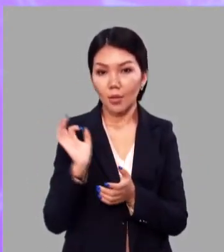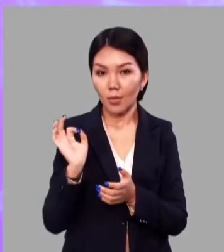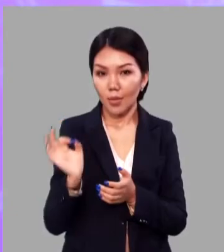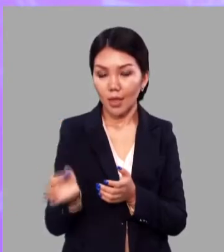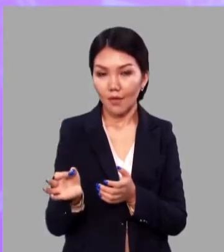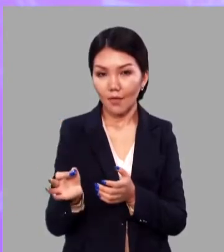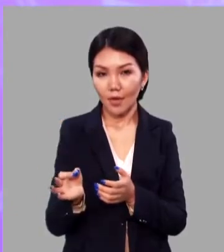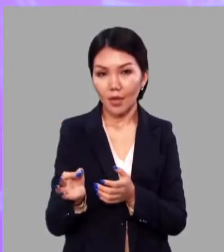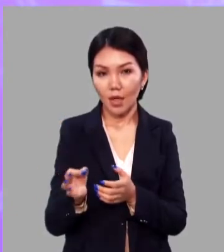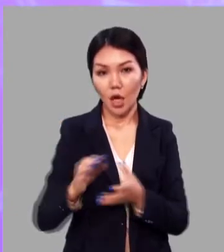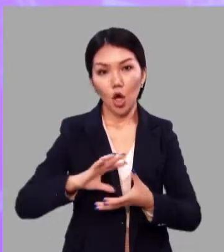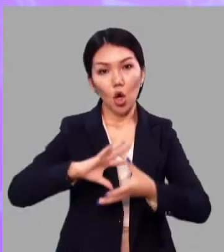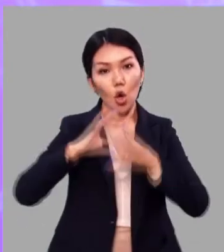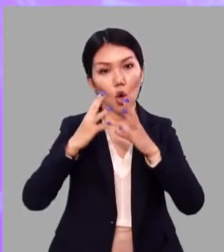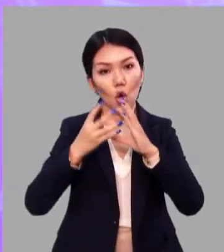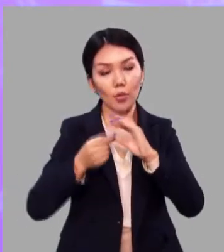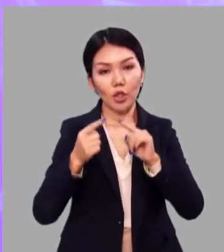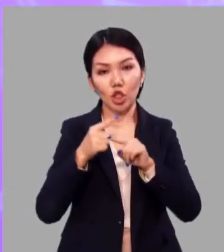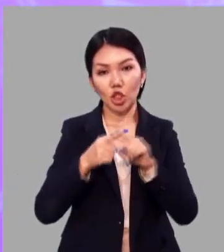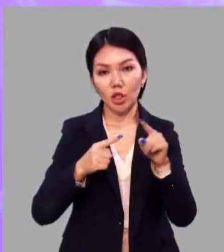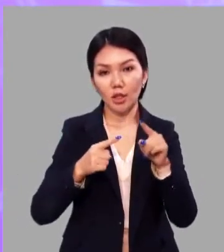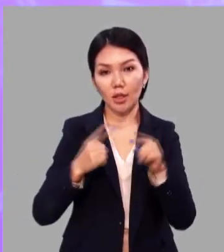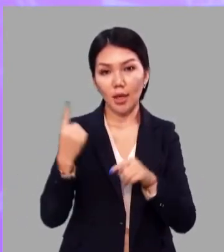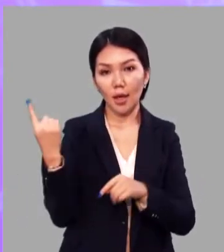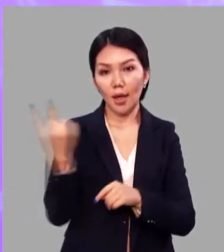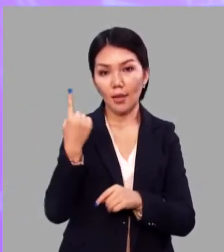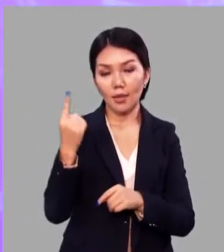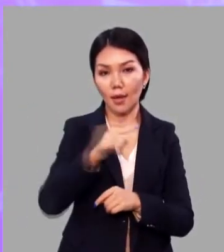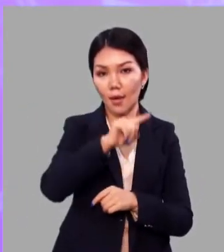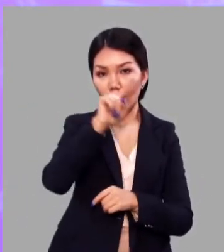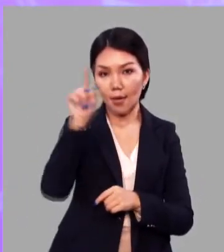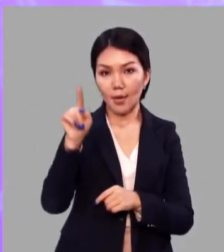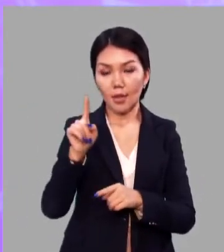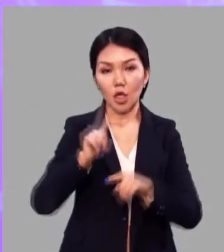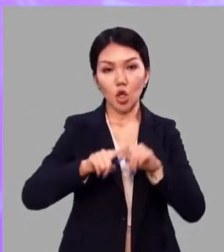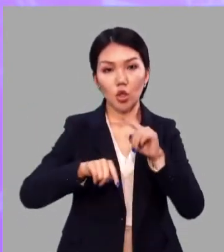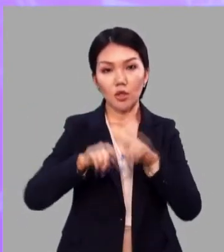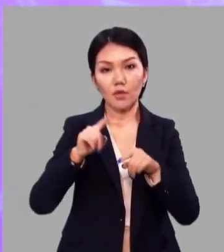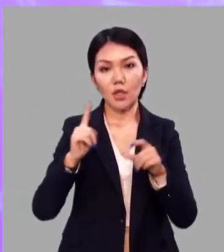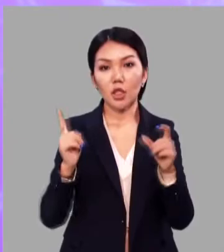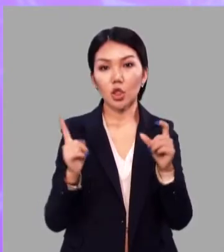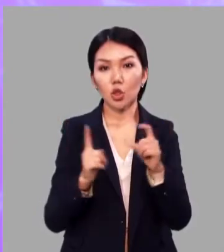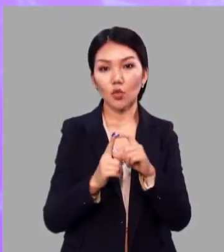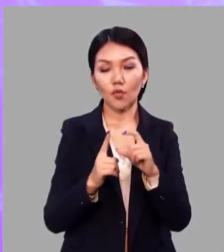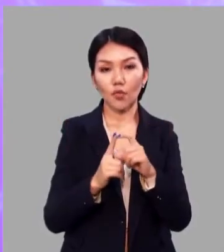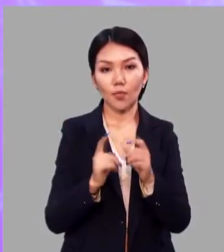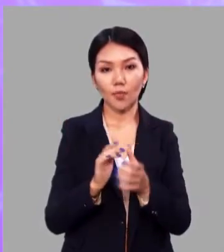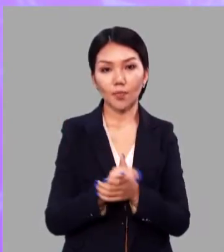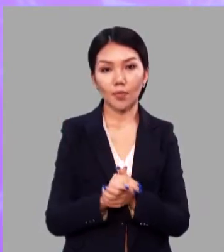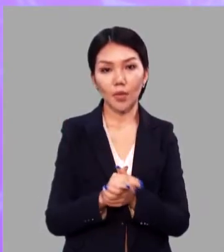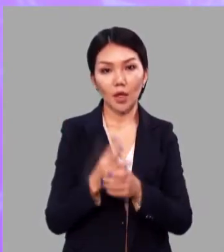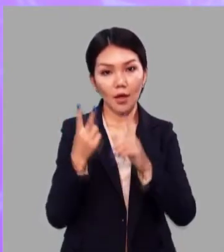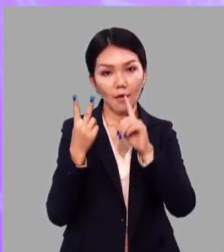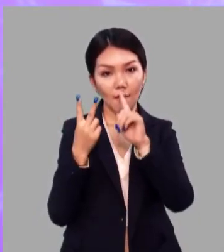Правильно, это общая часть однокоренных родственных слов.